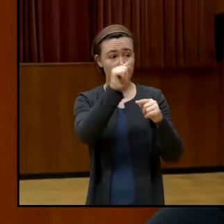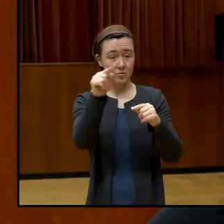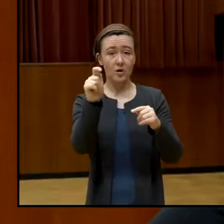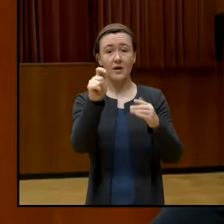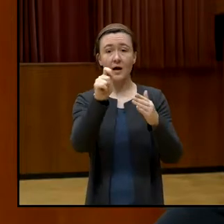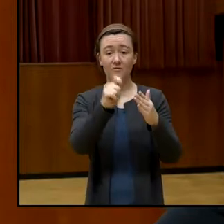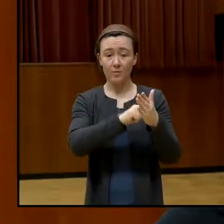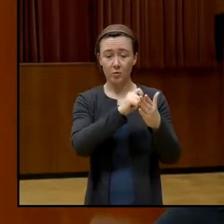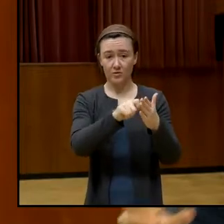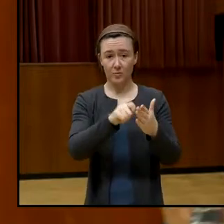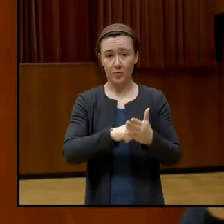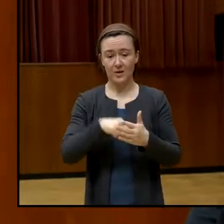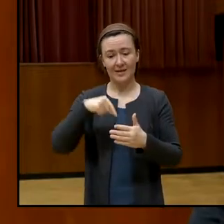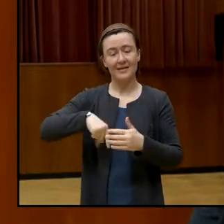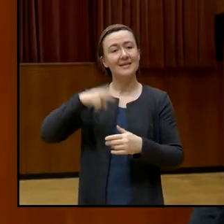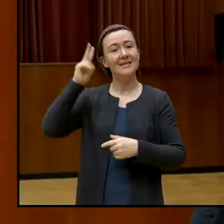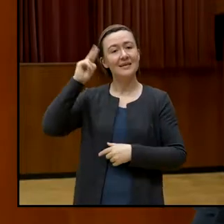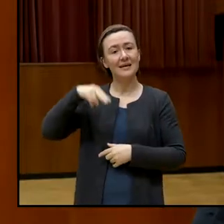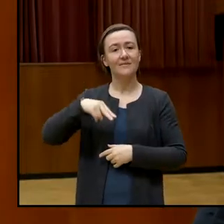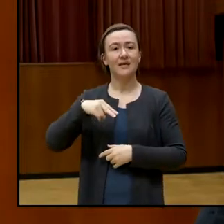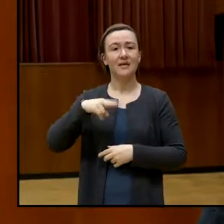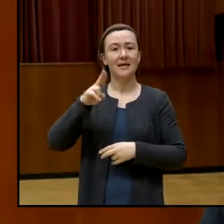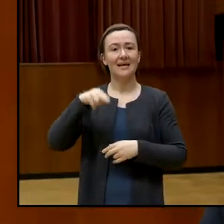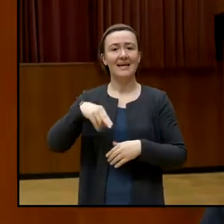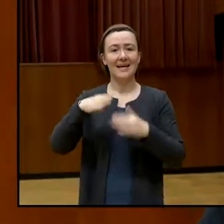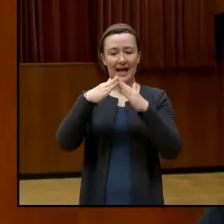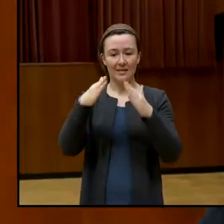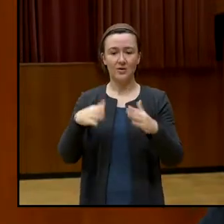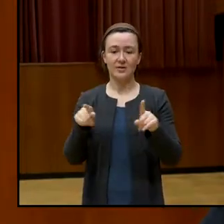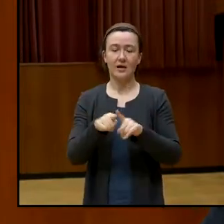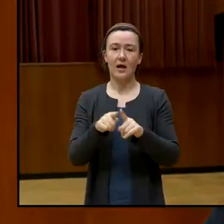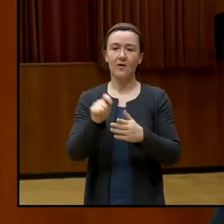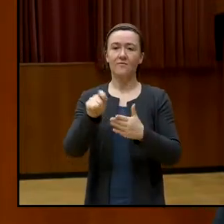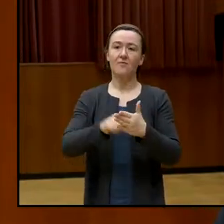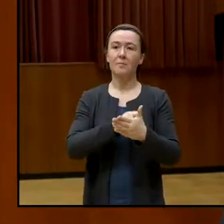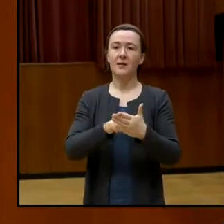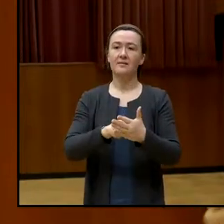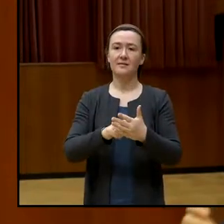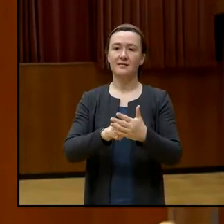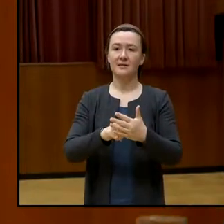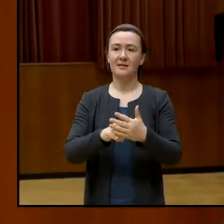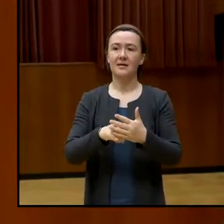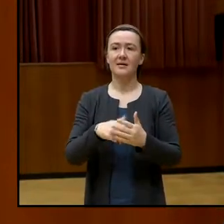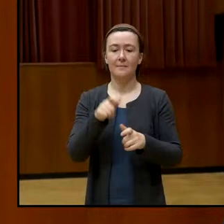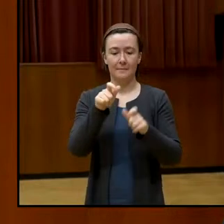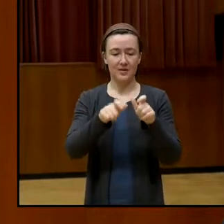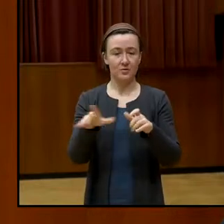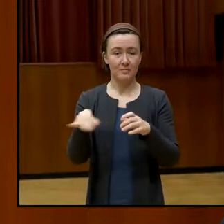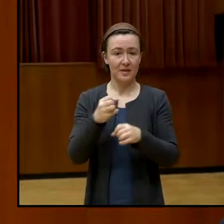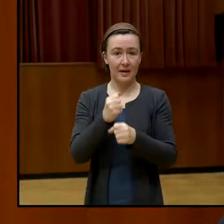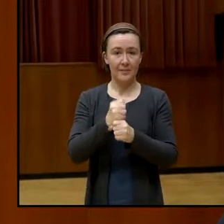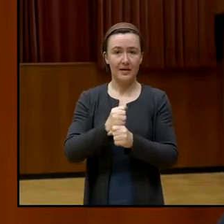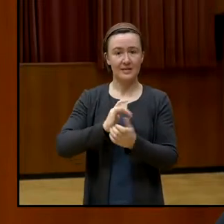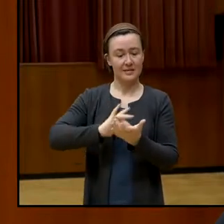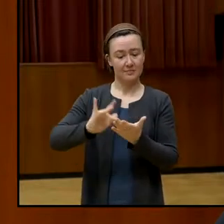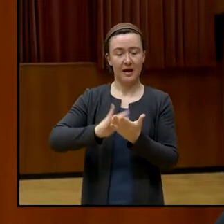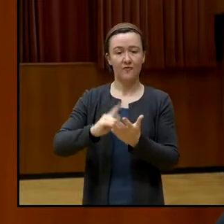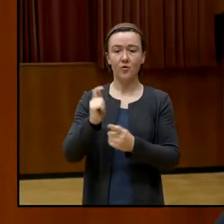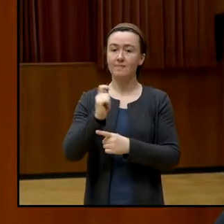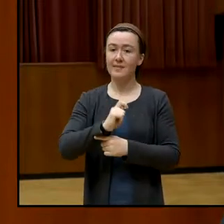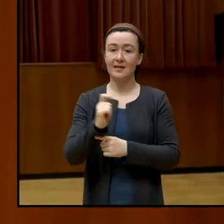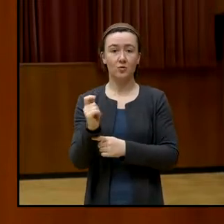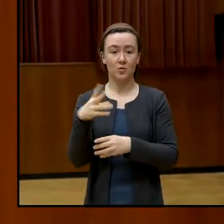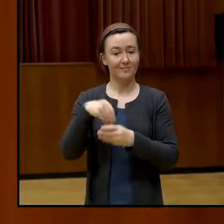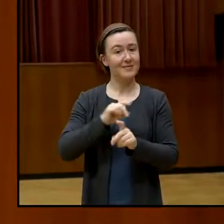dass die Mitarbeiterinnen TikTok am Smartphone haben. Da gibt es Studien, der Herr Starkmann wird es vielleicht wissen, wie